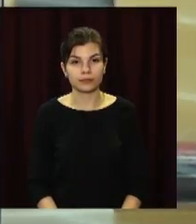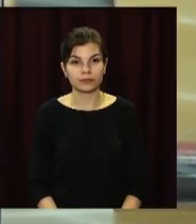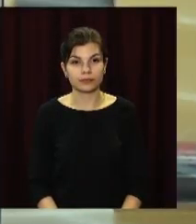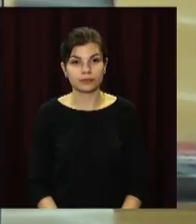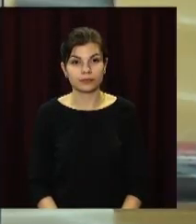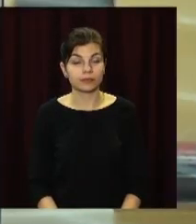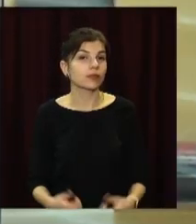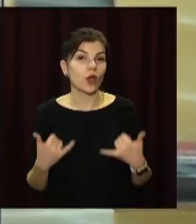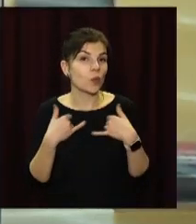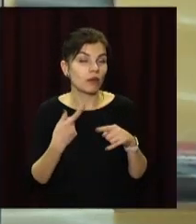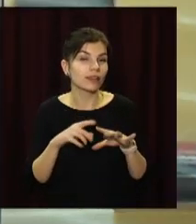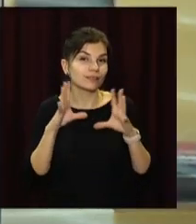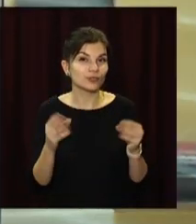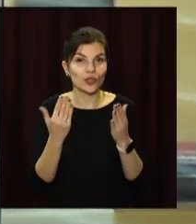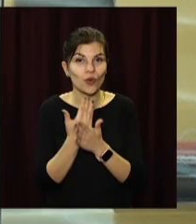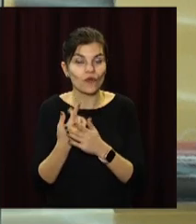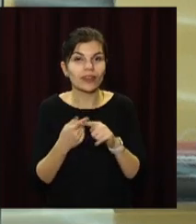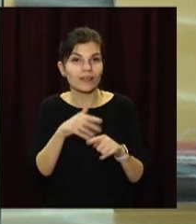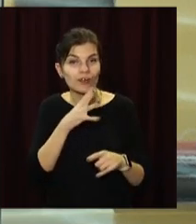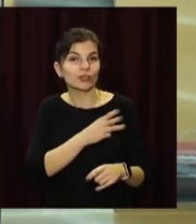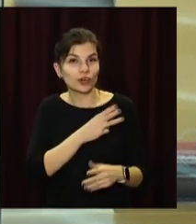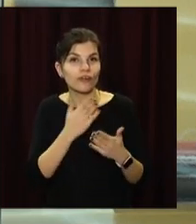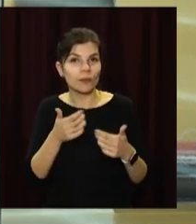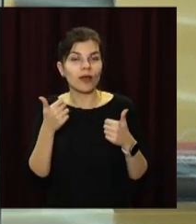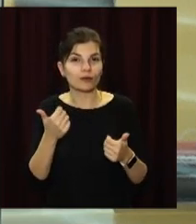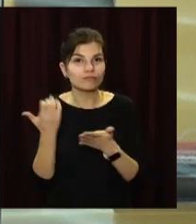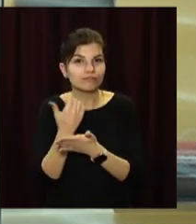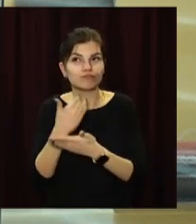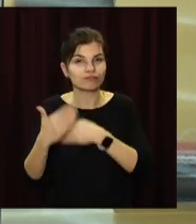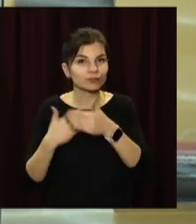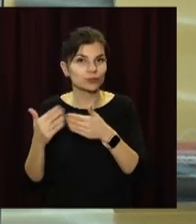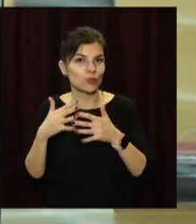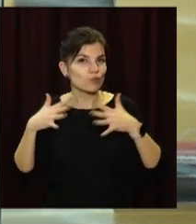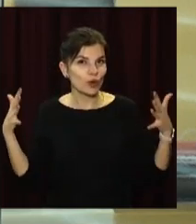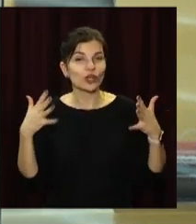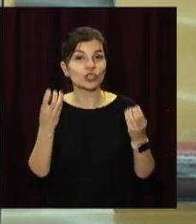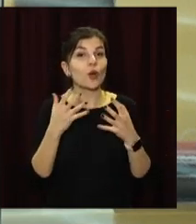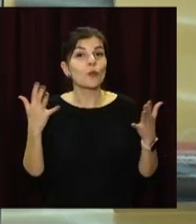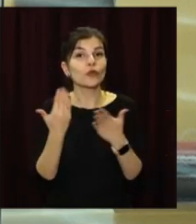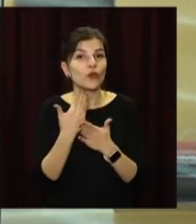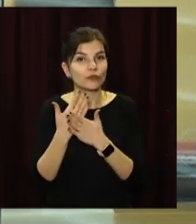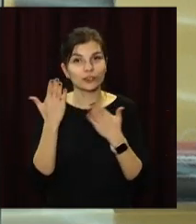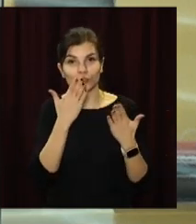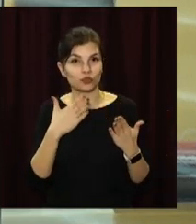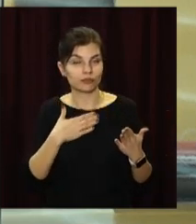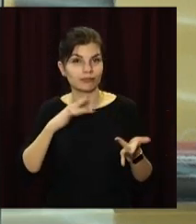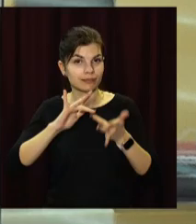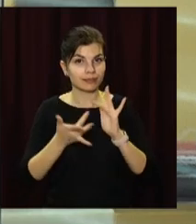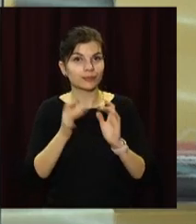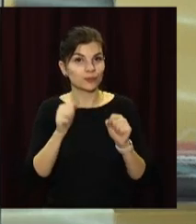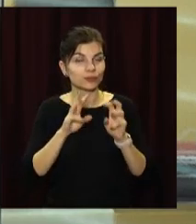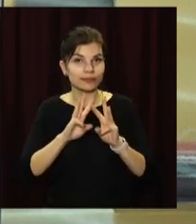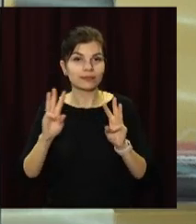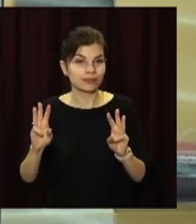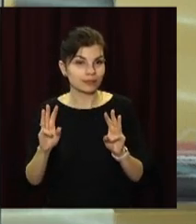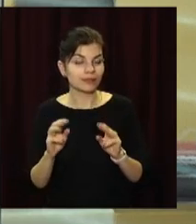А у мене це всі новини на цю годину. Бажаю вам вдало підкорювати нові висоти. Ще більше цікавих новин ви зможете прочитати на нашому сайті